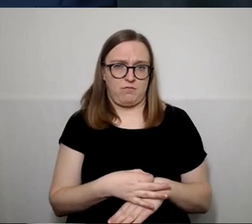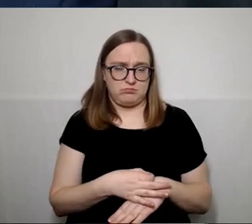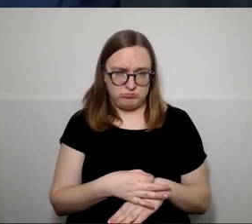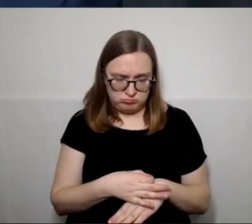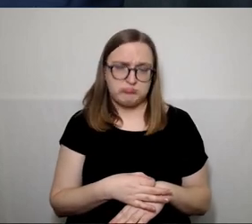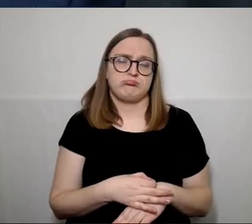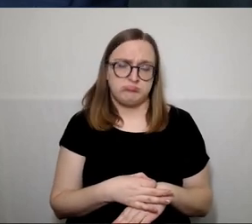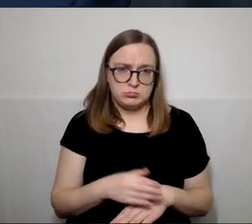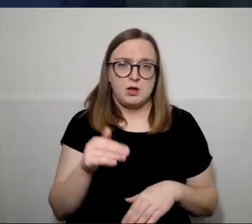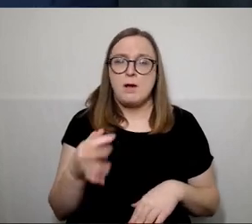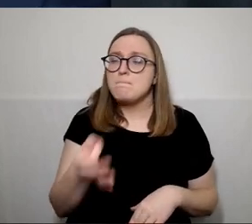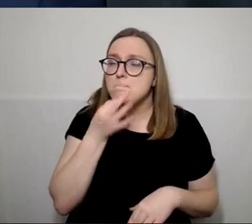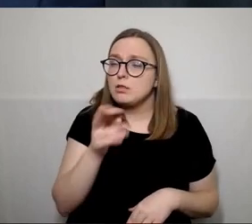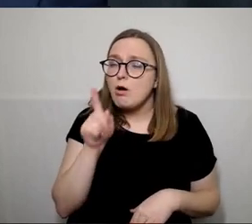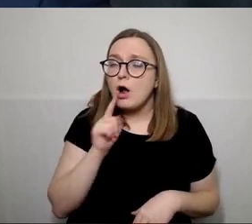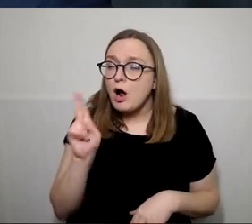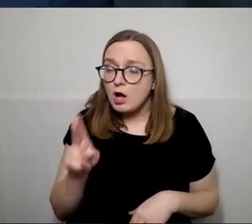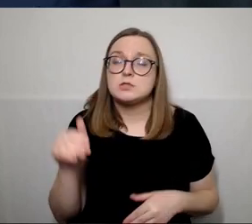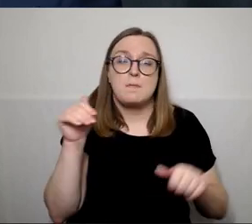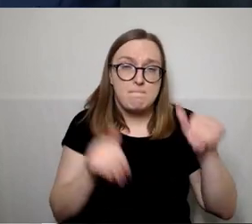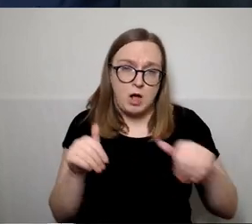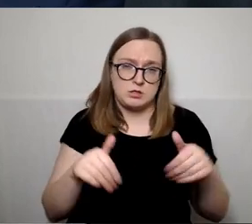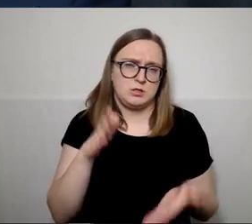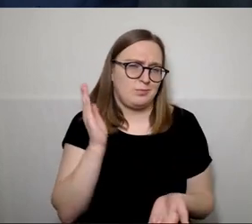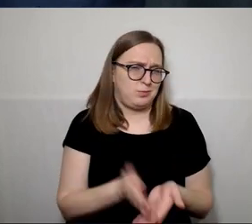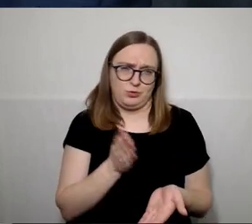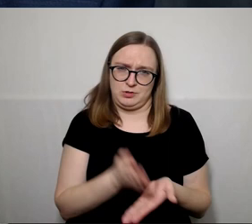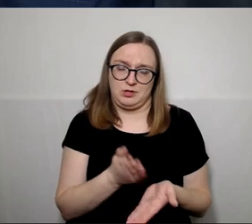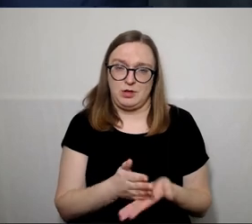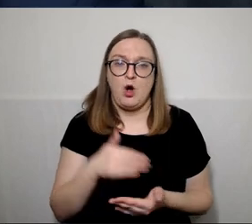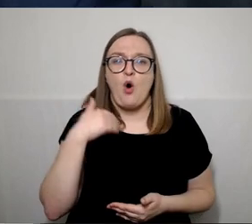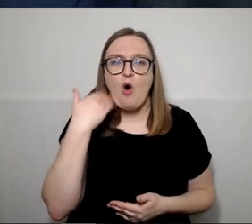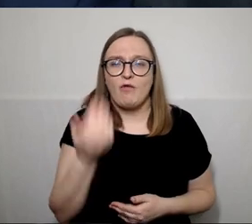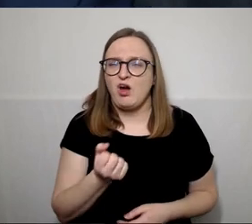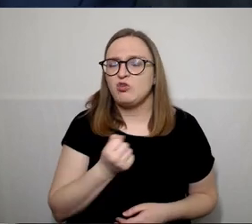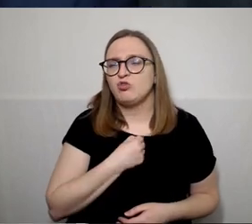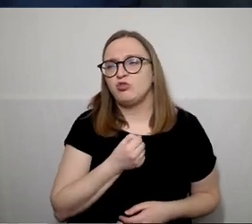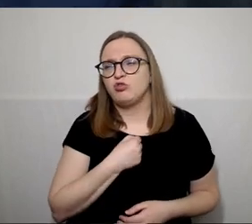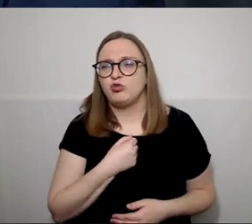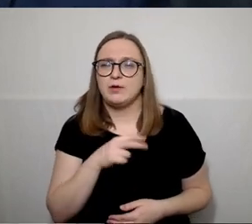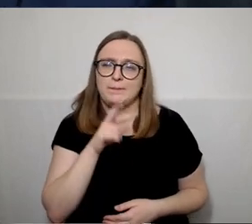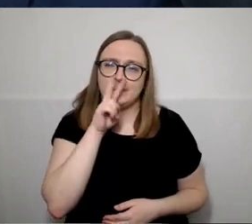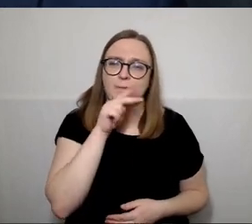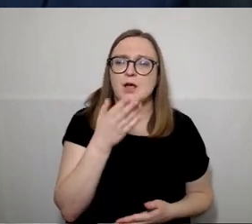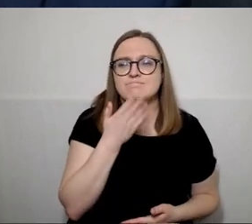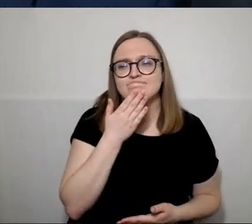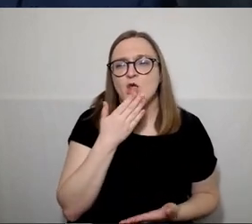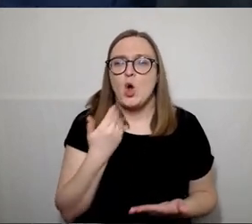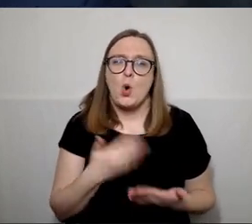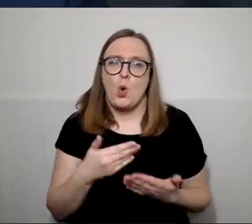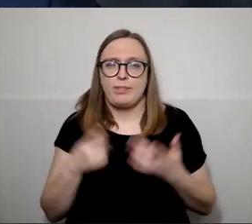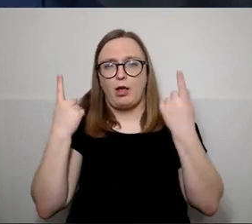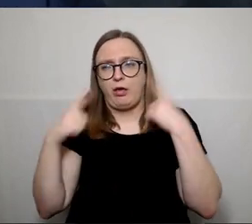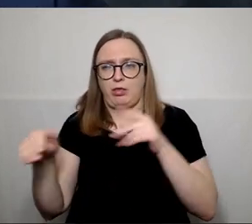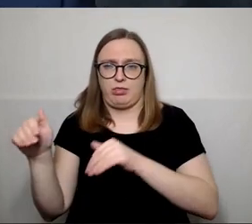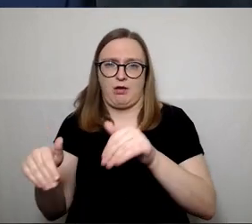patinkantį kandidatą, kad paskui nereikėtų gailėtis, aš netėjau ir va, išrinko vėl netuos.